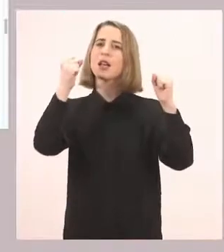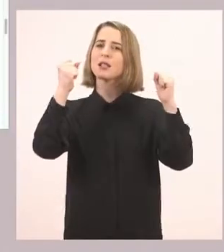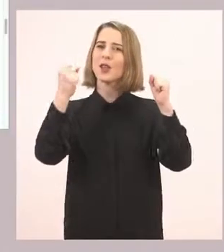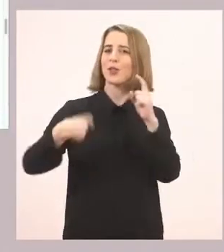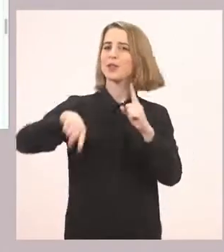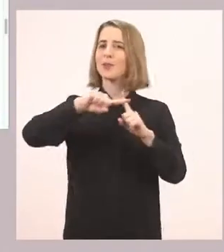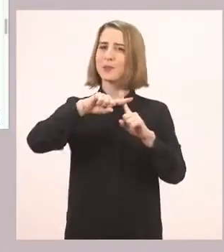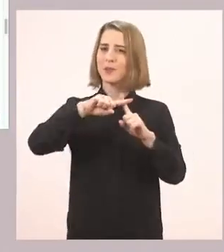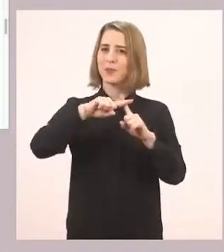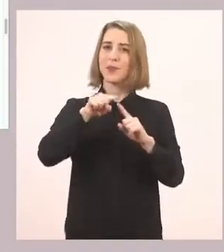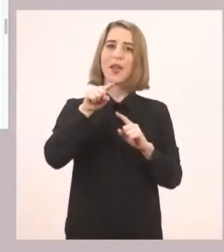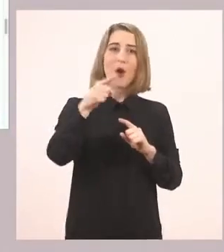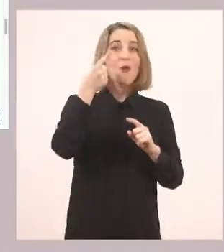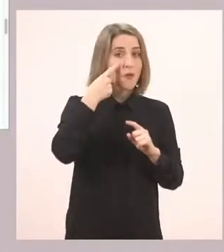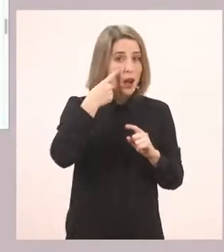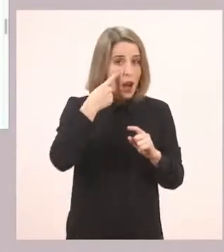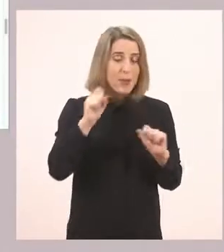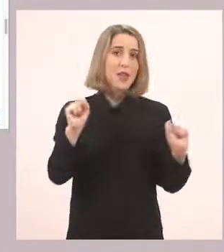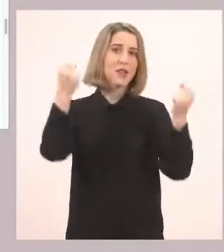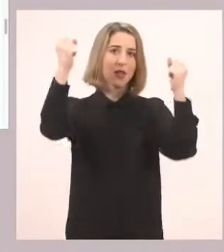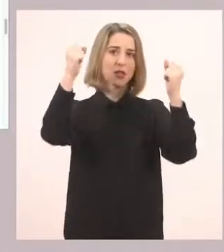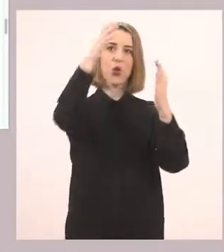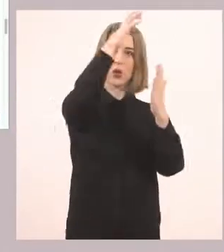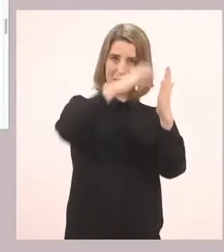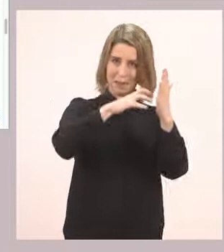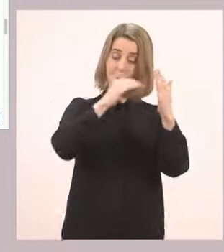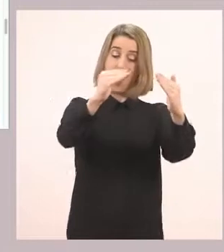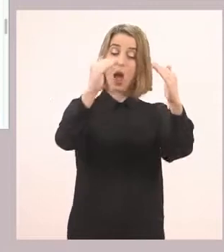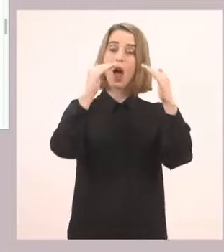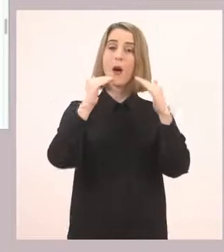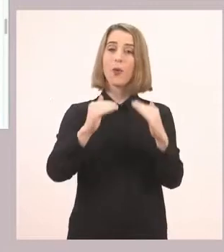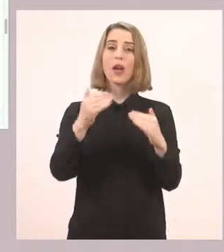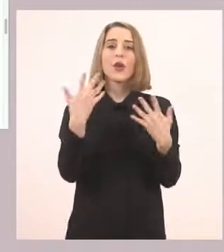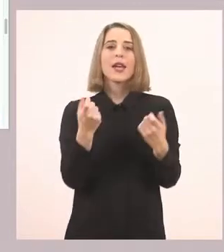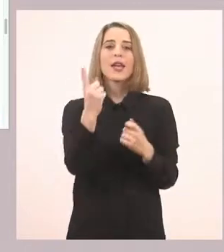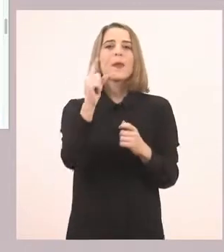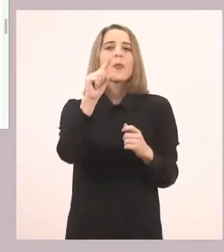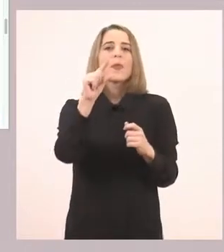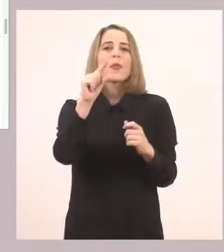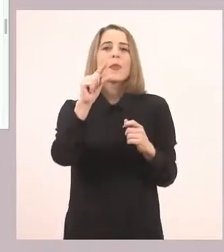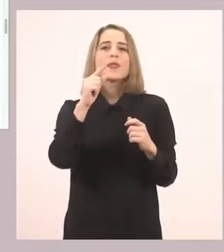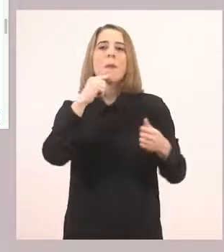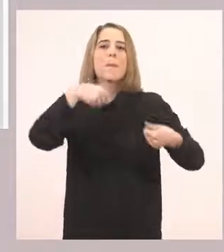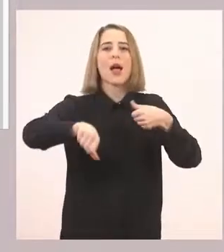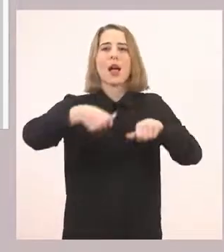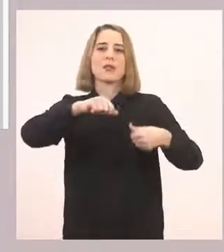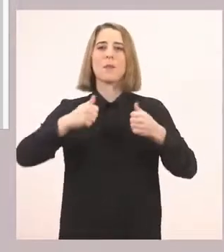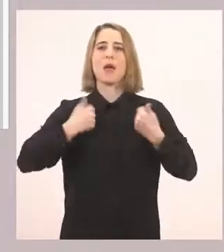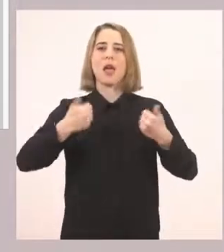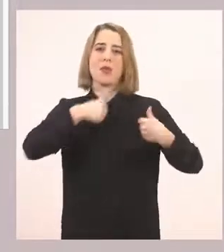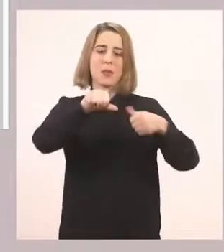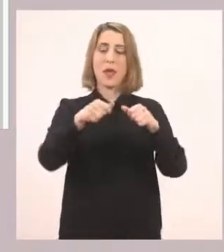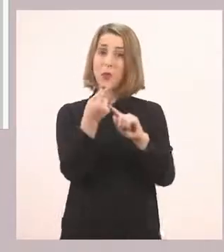Εδώ λοιπόν είμαστε στο διαδραστικό μας βιβλίο. Κάτω από το κείμενο βλέπετε έχει ένα σημαδάκι, μία εικονίτσα με ένα παζλ. Το πατάμε